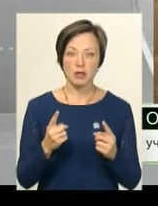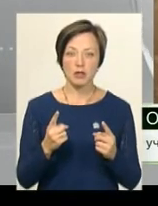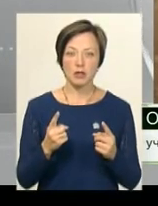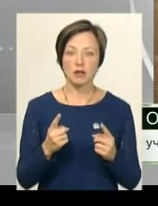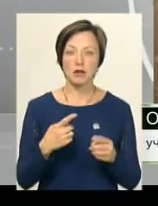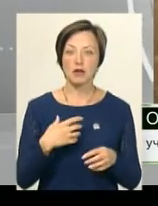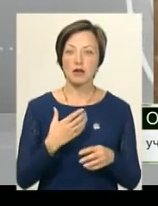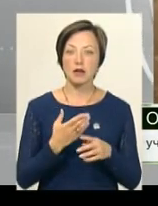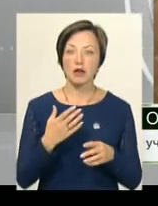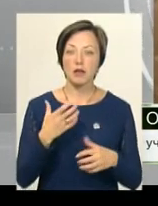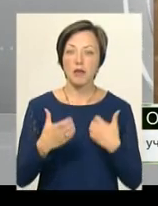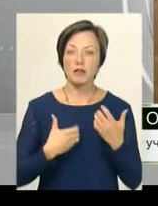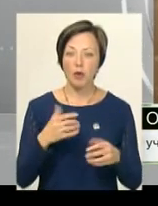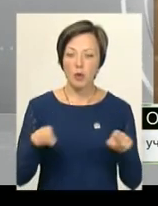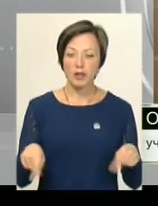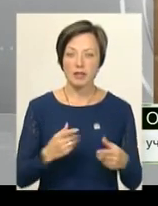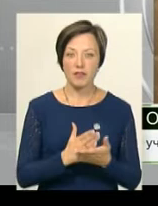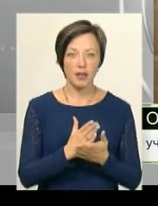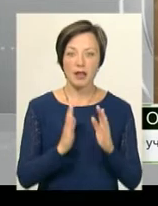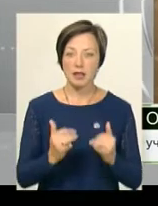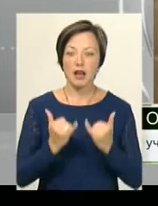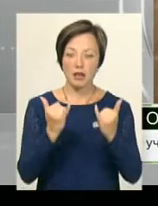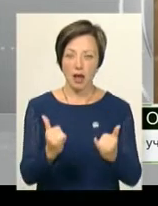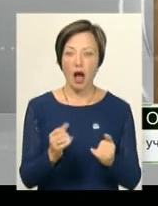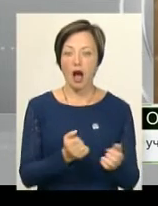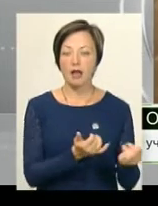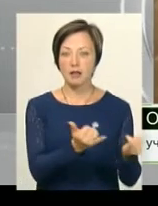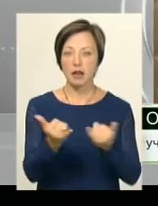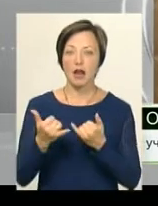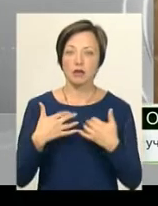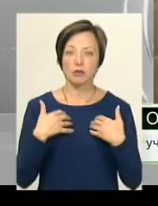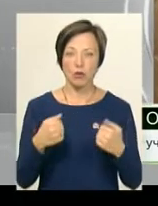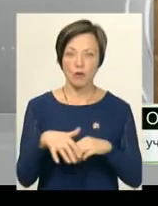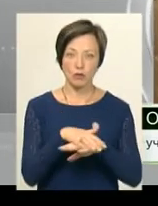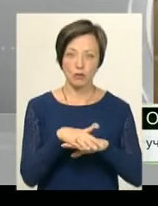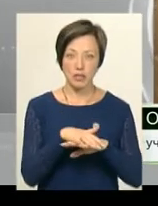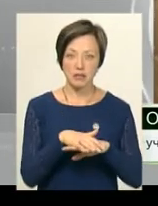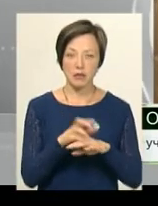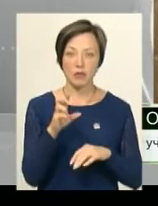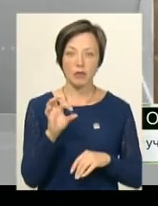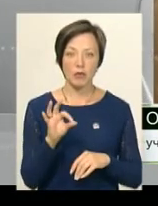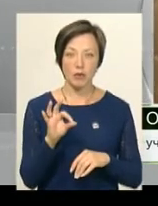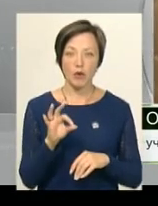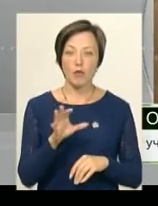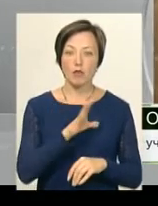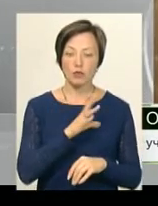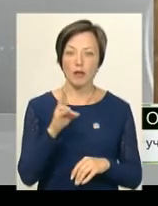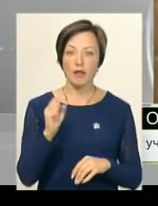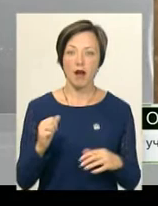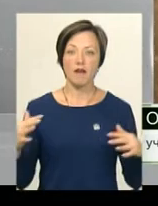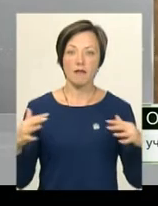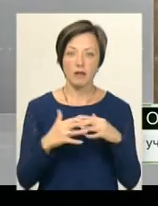реабілітації ветеранів. Не тільки для них самих, але й для здорового суспільства. Тому що, будучи на війні,